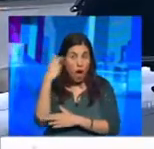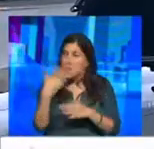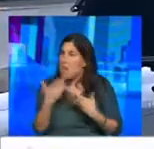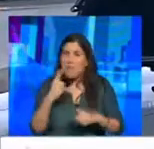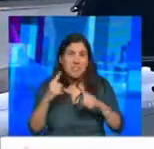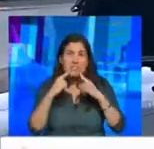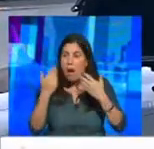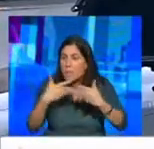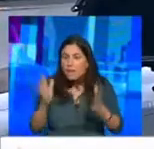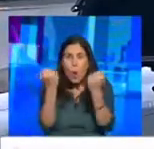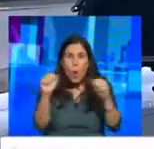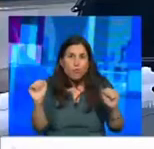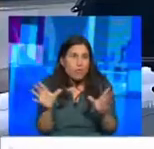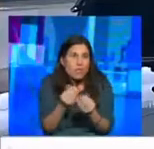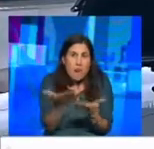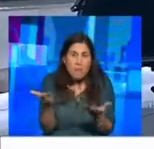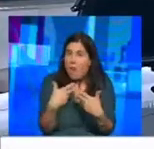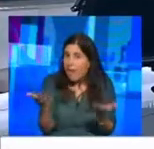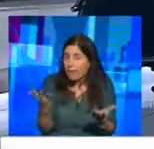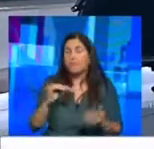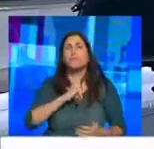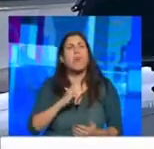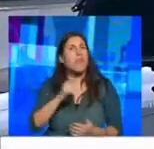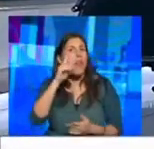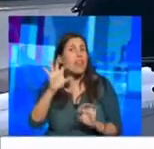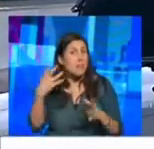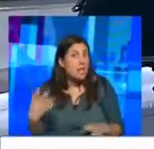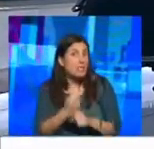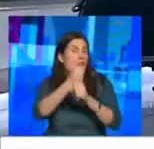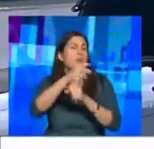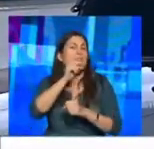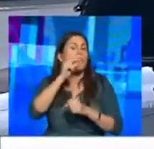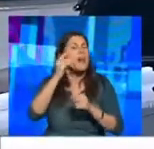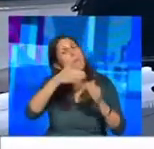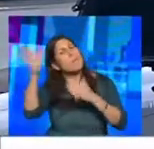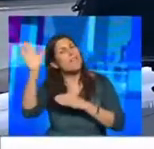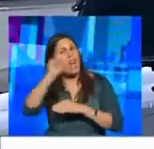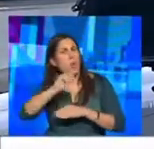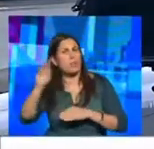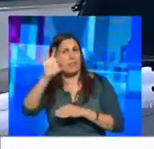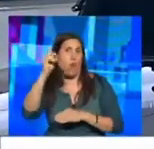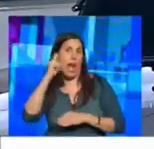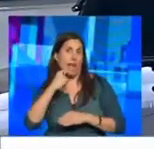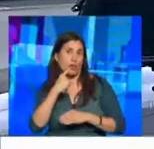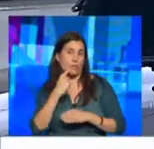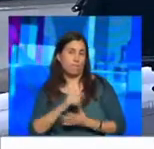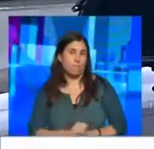שיח פתוח וחופשי איתם מעניין אותי לדעת אם הצלחתם לדבר גם מעבר לעניינים של חירשים